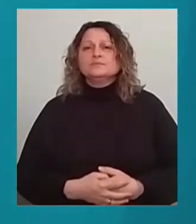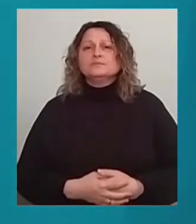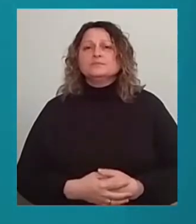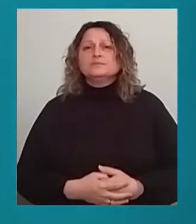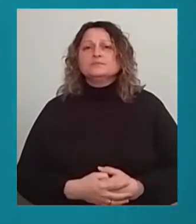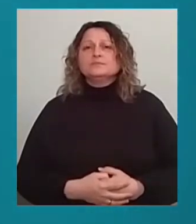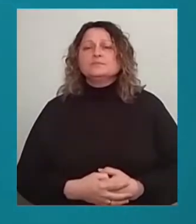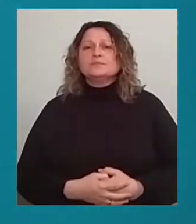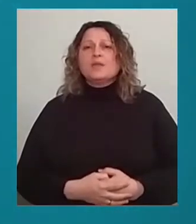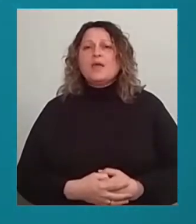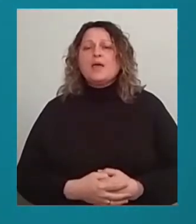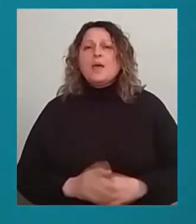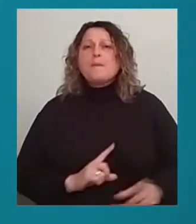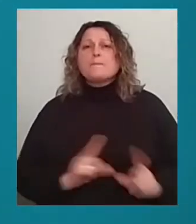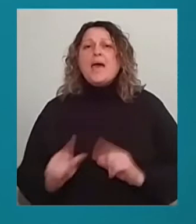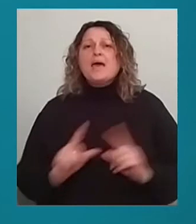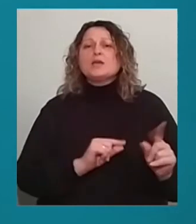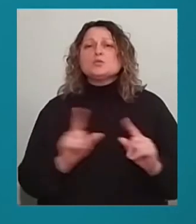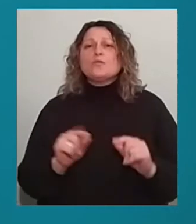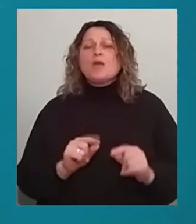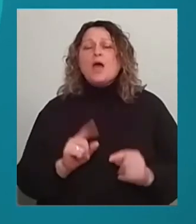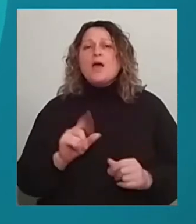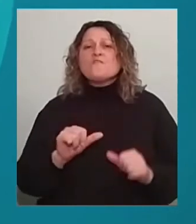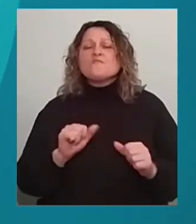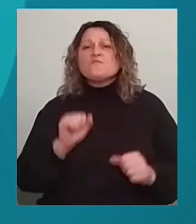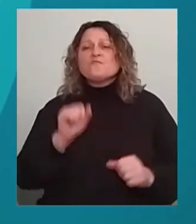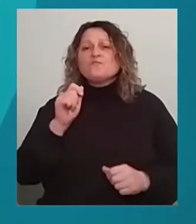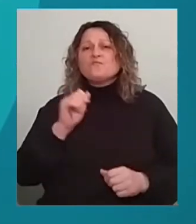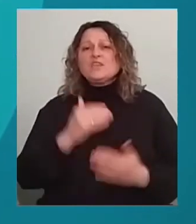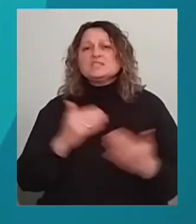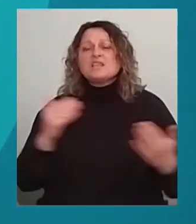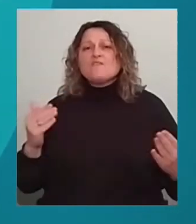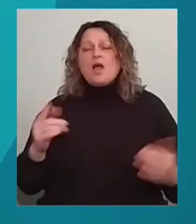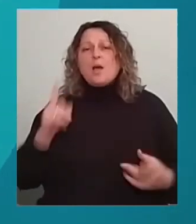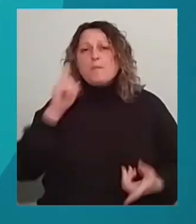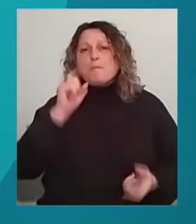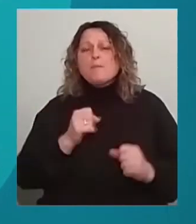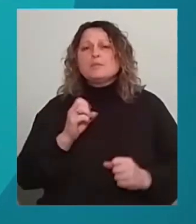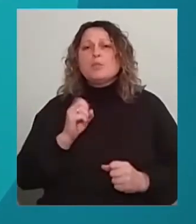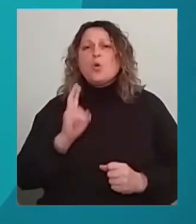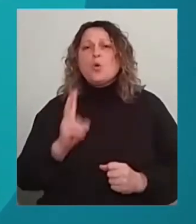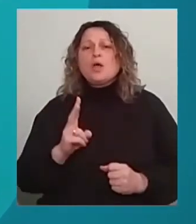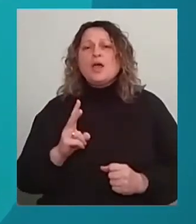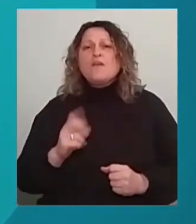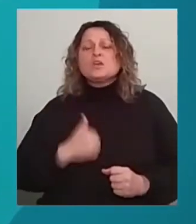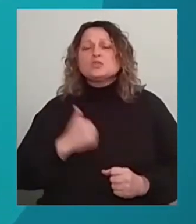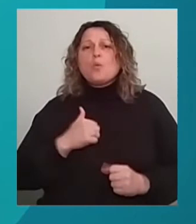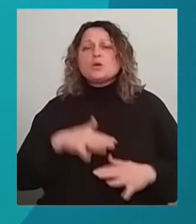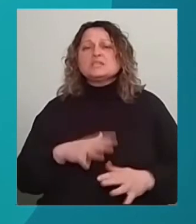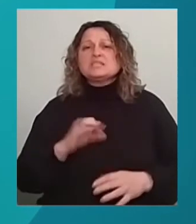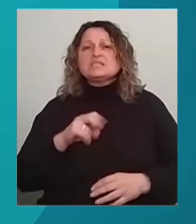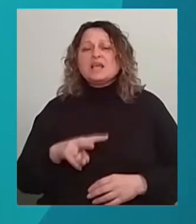Пересувна виставка «Блокпост пам'яті» розпочала роботу на території бази «Південь» Військово-морських сил Збройних сил України.